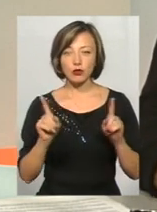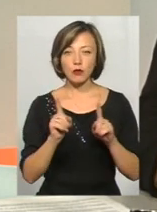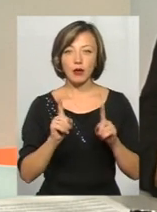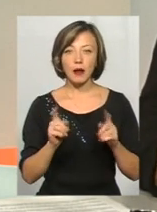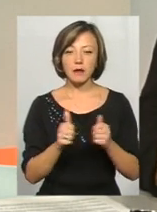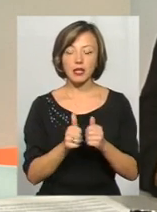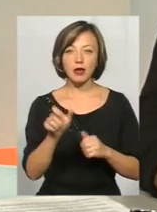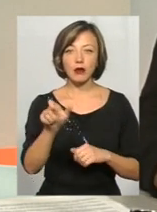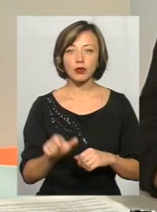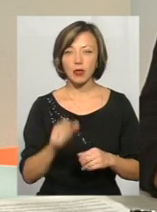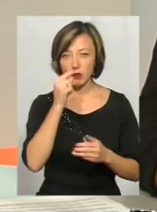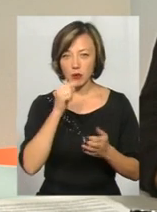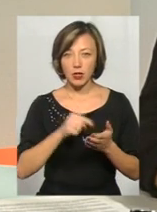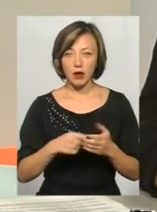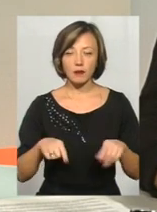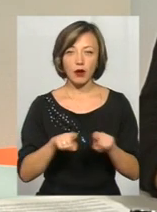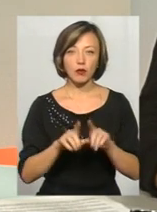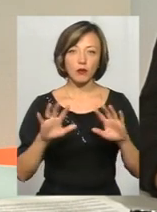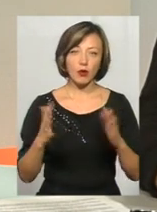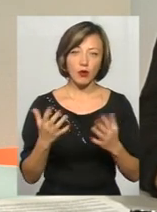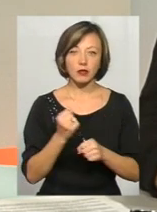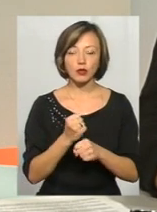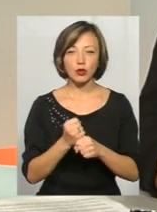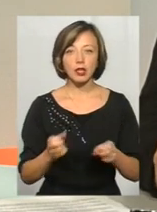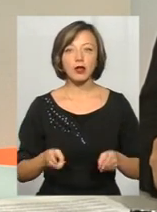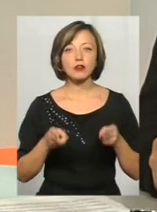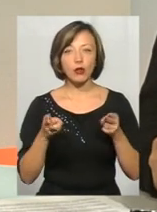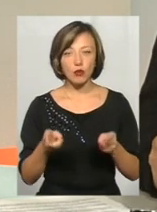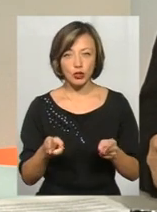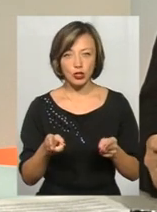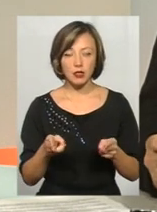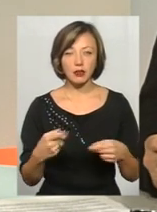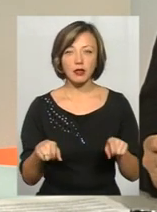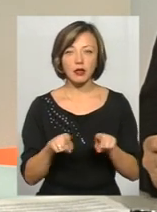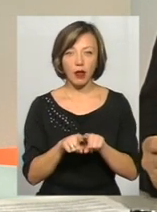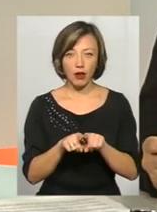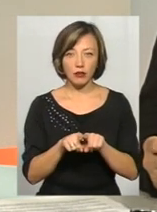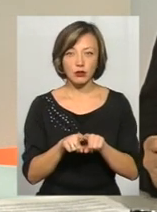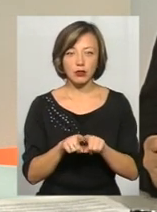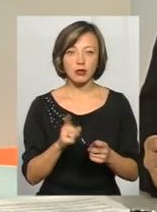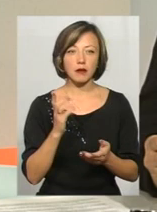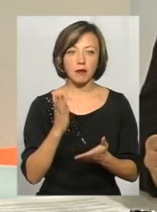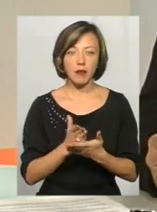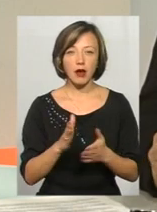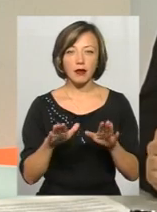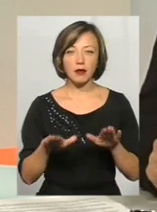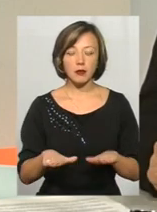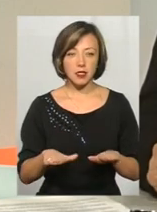людина потрапила в якусь пригоду чи скоїла якийсь злочин. Також має місце